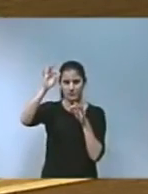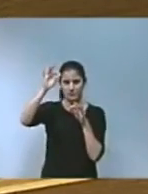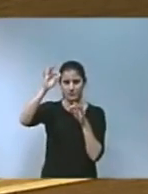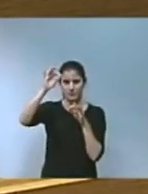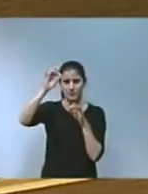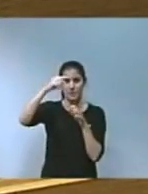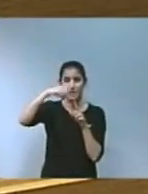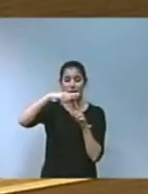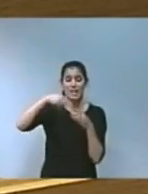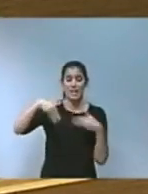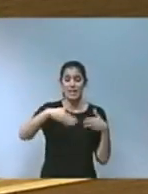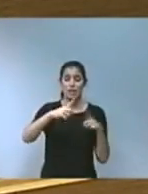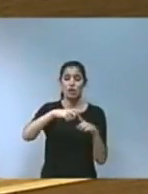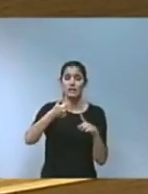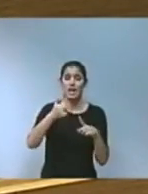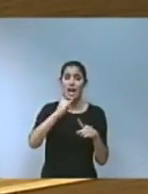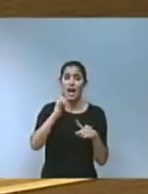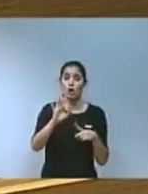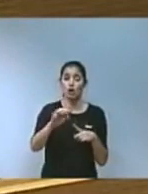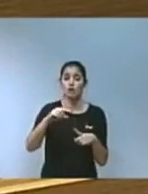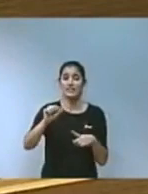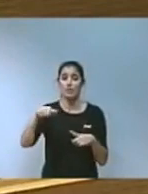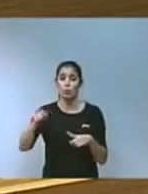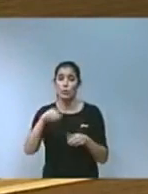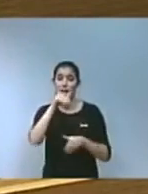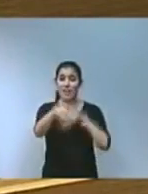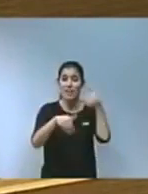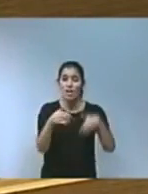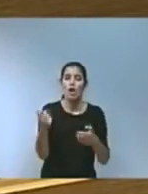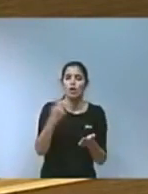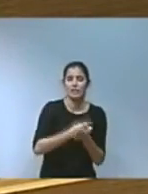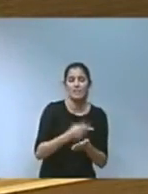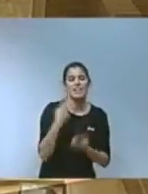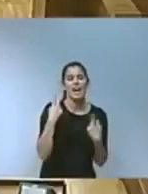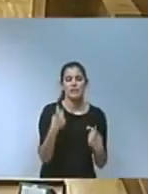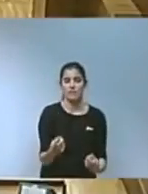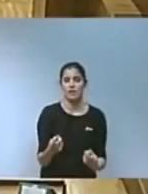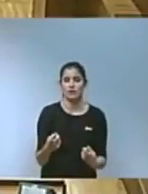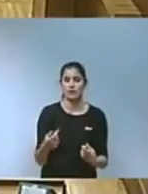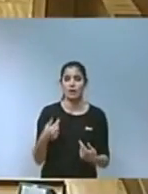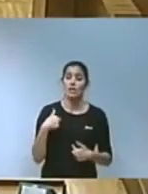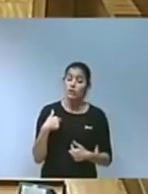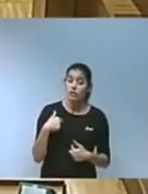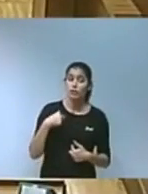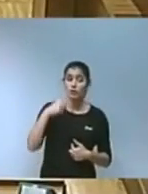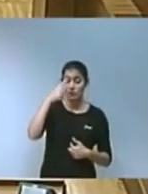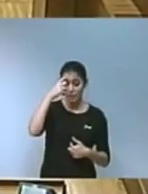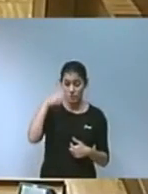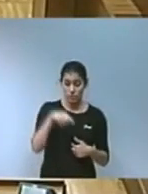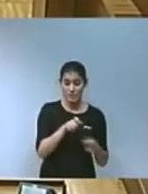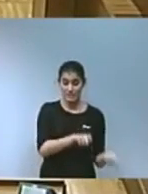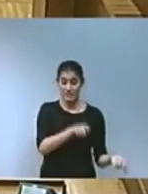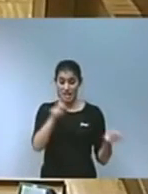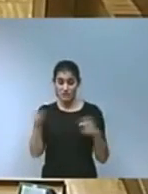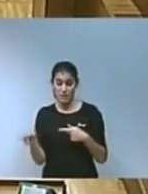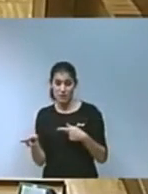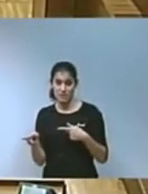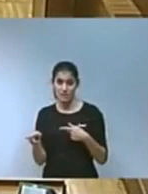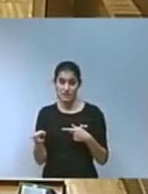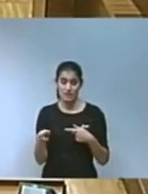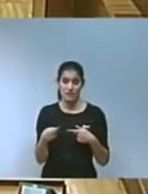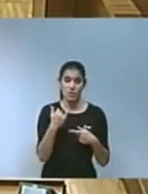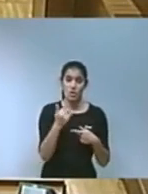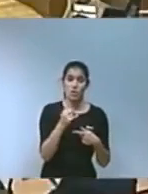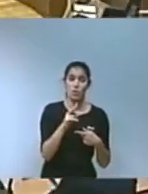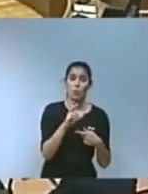Segura. Exigirem que els costos de l'amortització del post-trasbasse JUC Arbiano-Po no